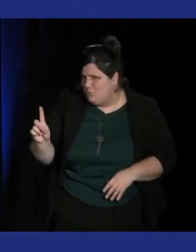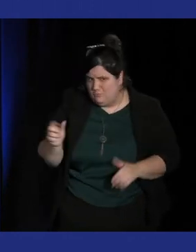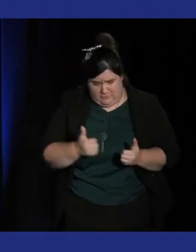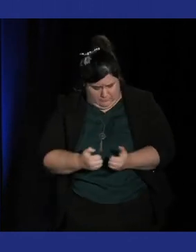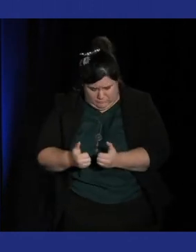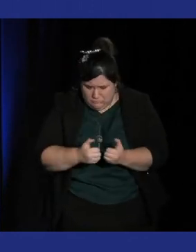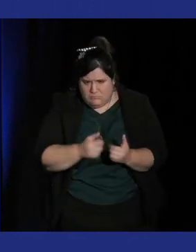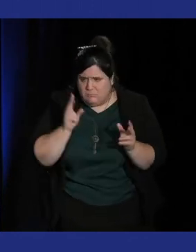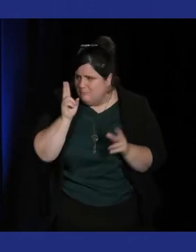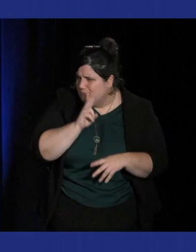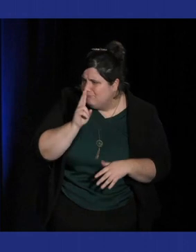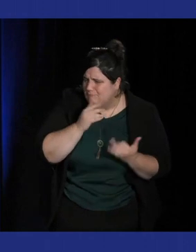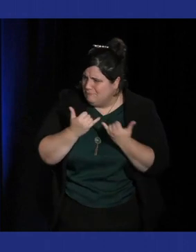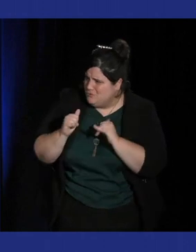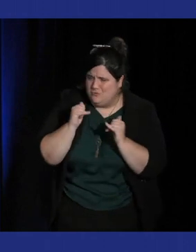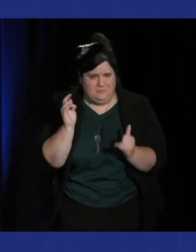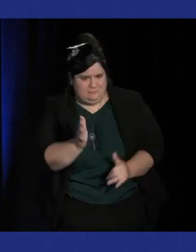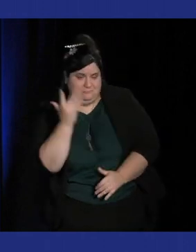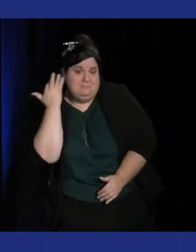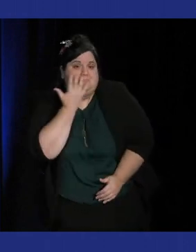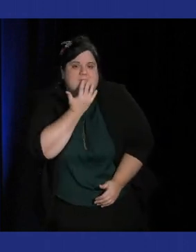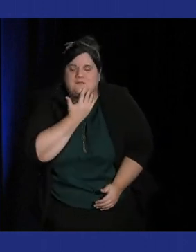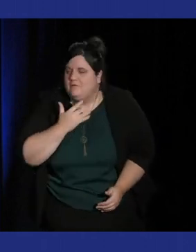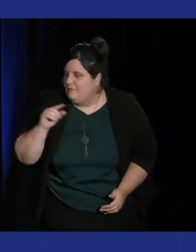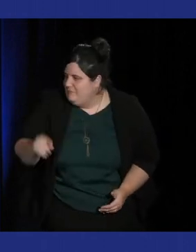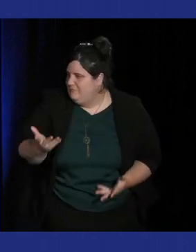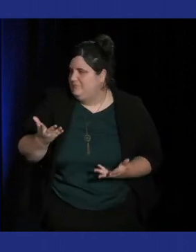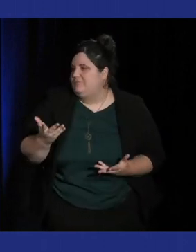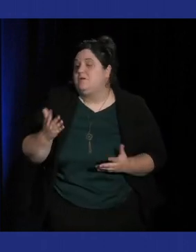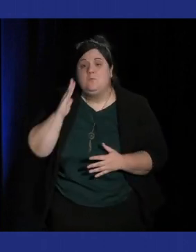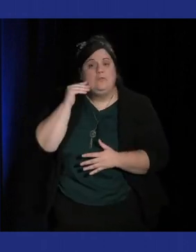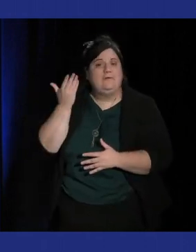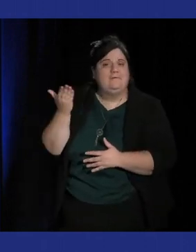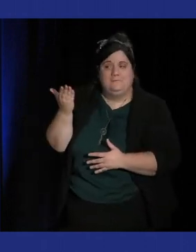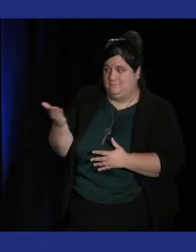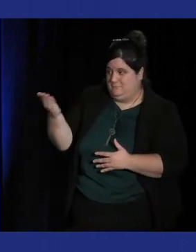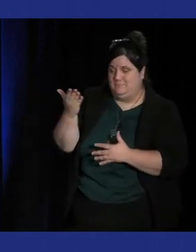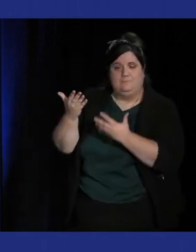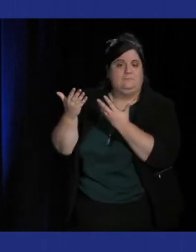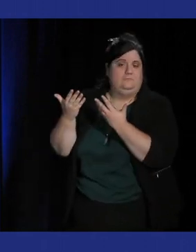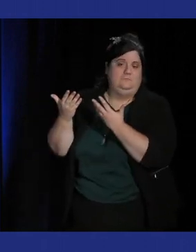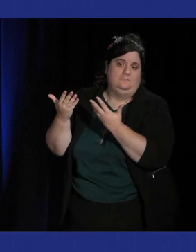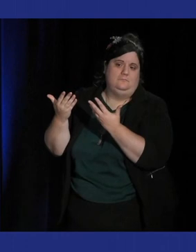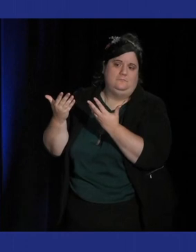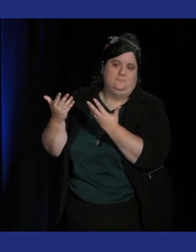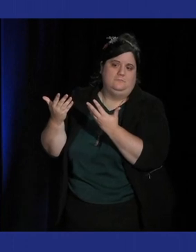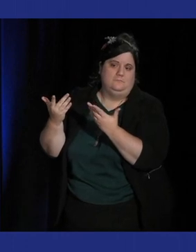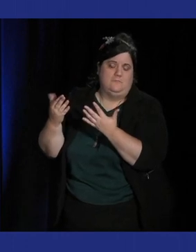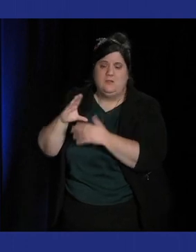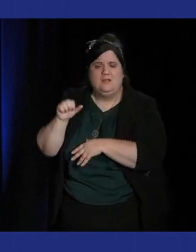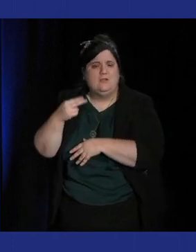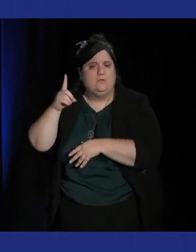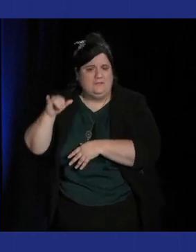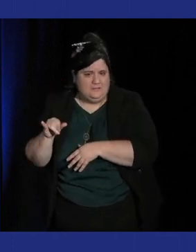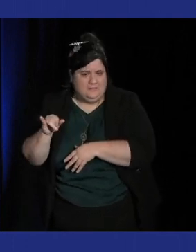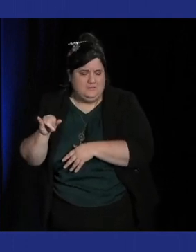passer un moment agréable c'est pour ça aussi qu'on retrouve pas mal de jeux musicaux dans les party games c'est qu'il vraiment ce côté c'est fun c'est